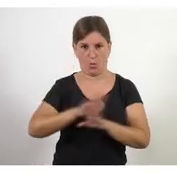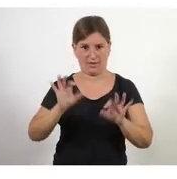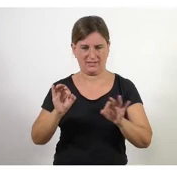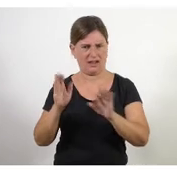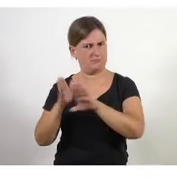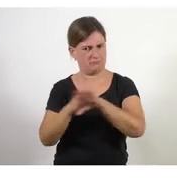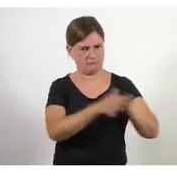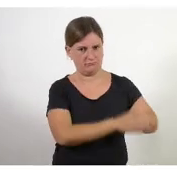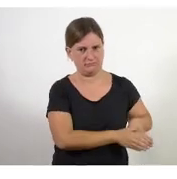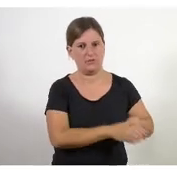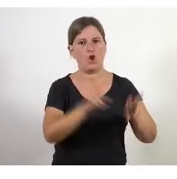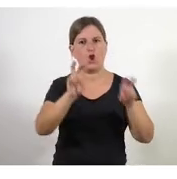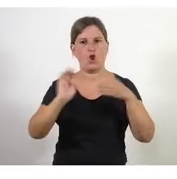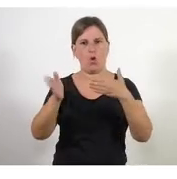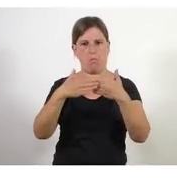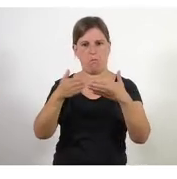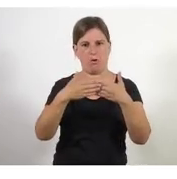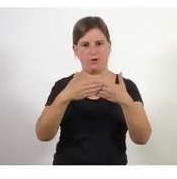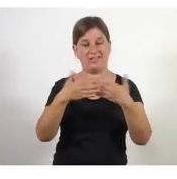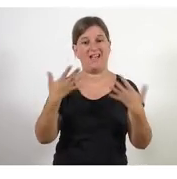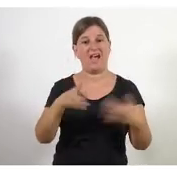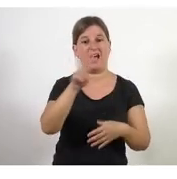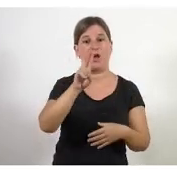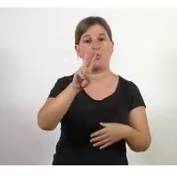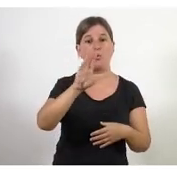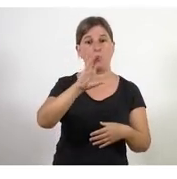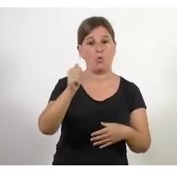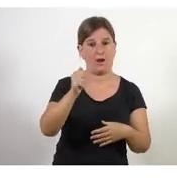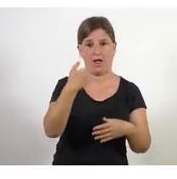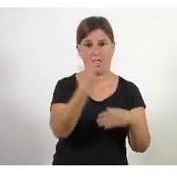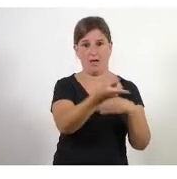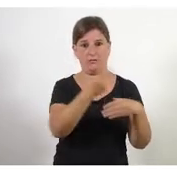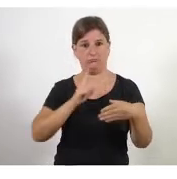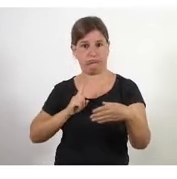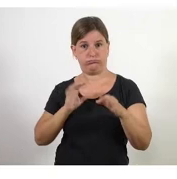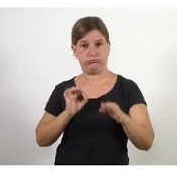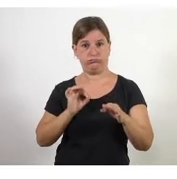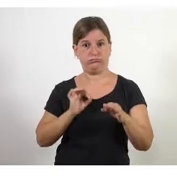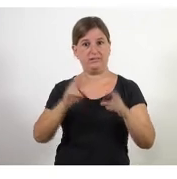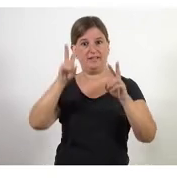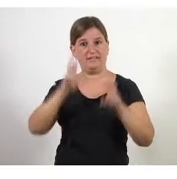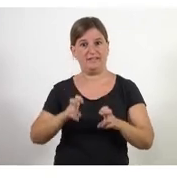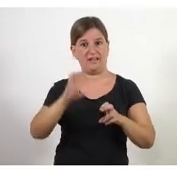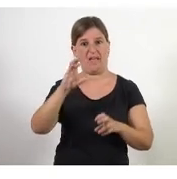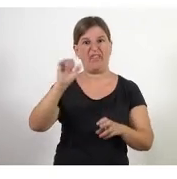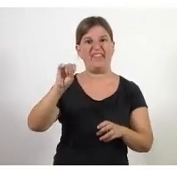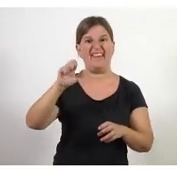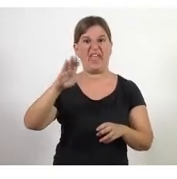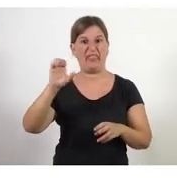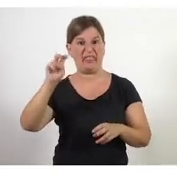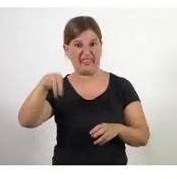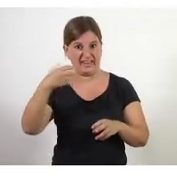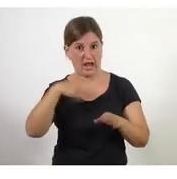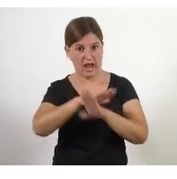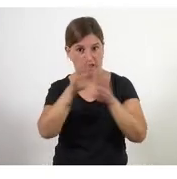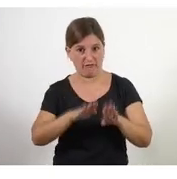noves portes sortim del món buca i sortim d'aquesta eina al cinefin i ara anem a veure